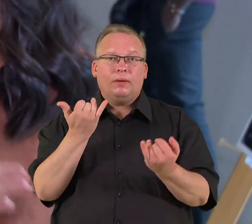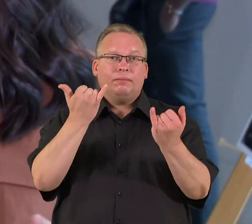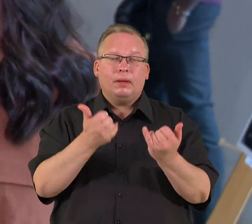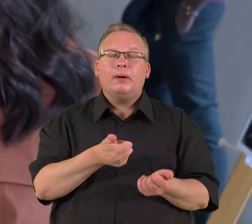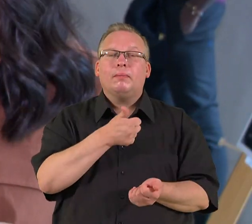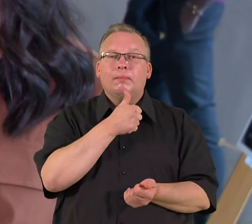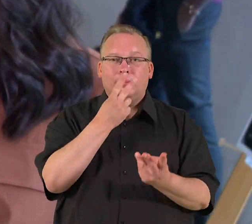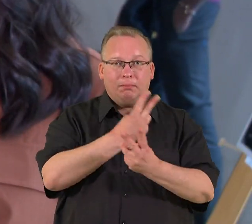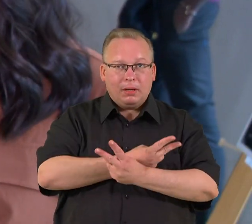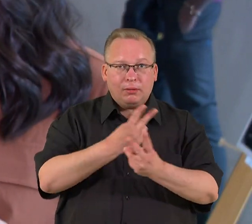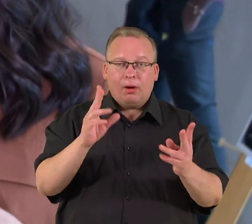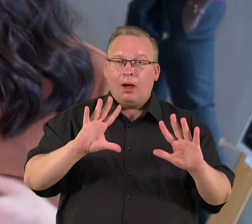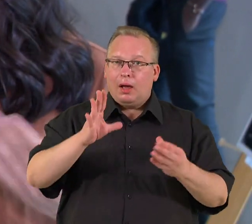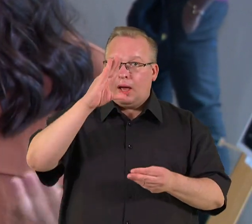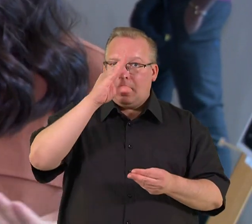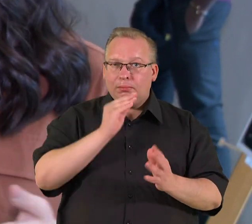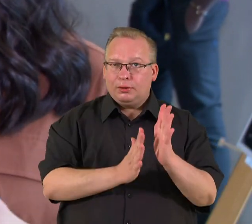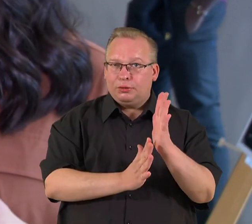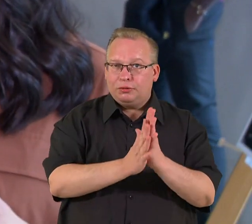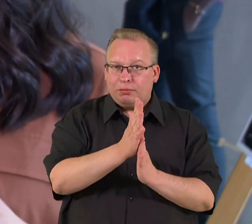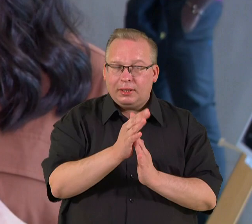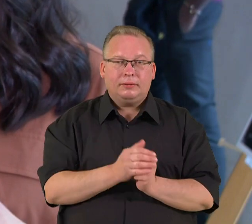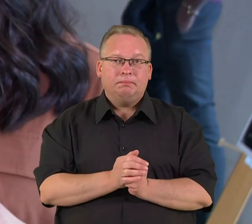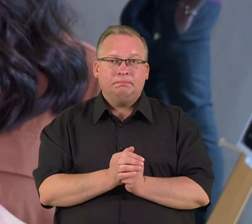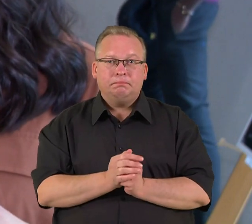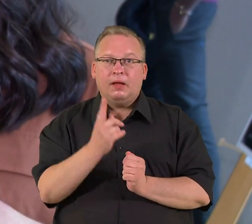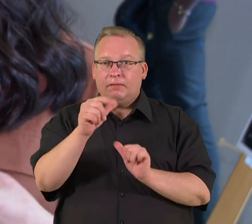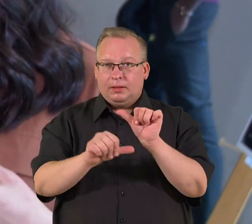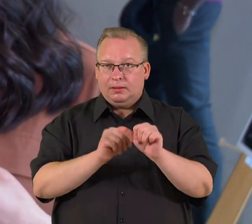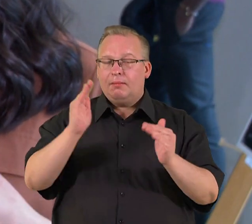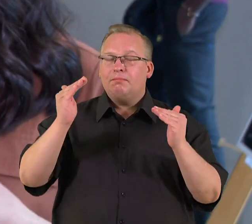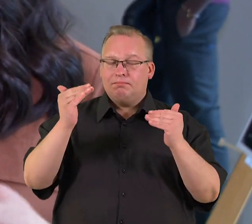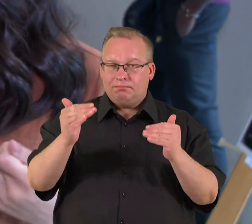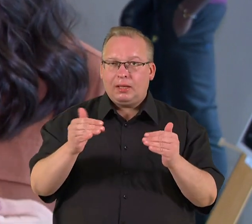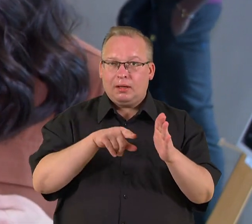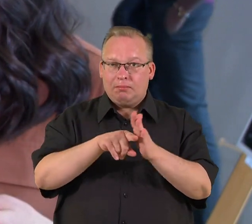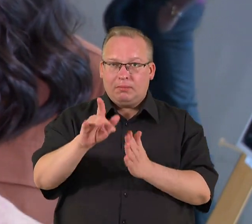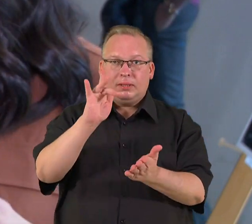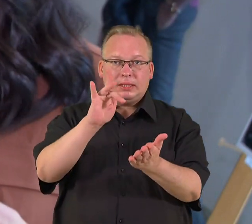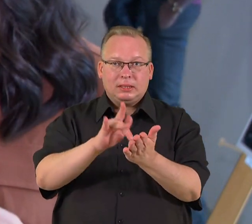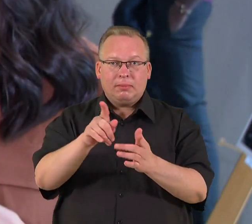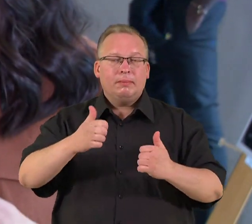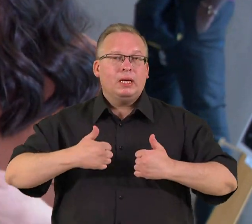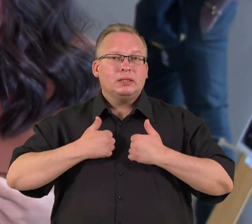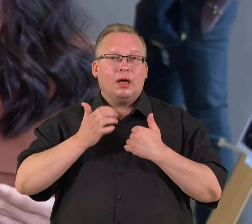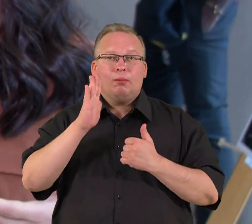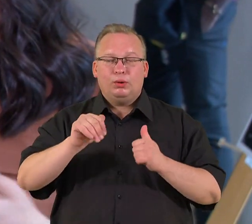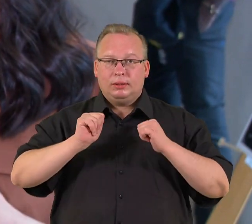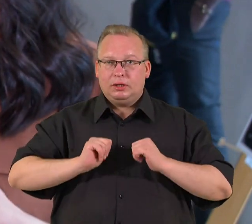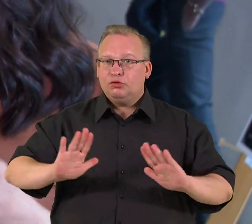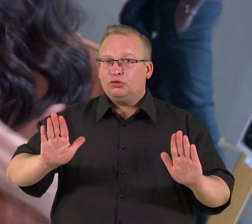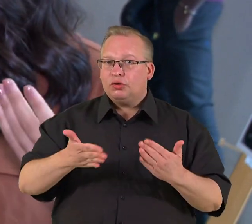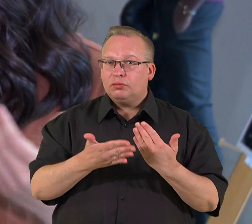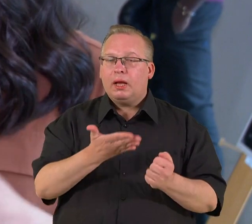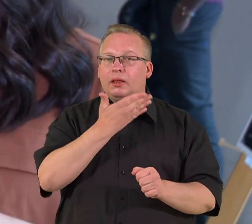bandau parodyti, ką galiu bei to būlėti. Metai stovykloje tikrai nėra lengvimums, bet stengiamės būti kantrus, nes